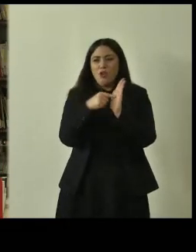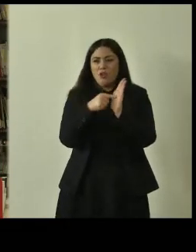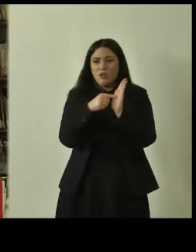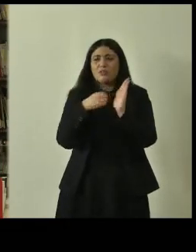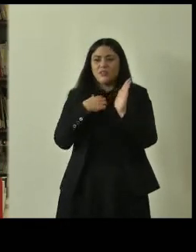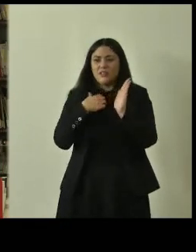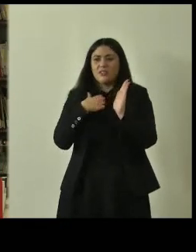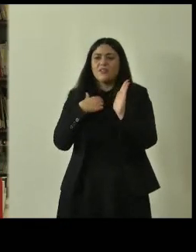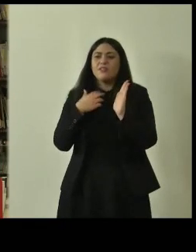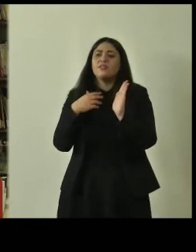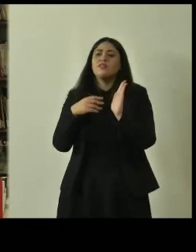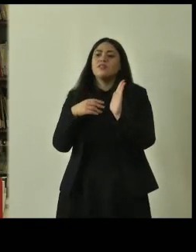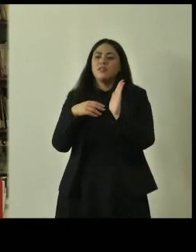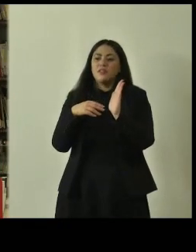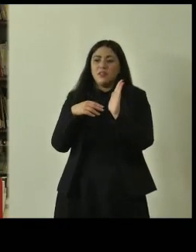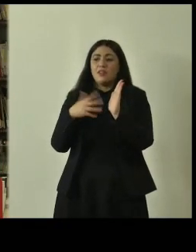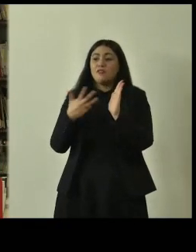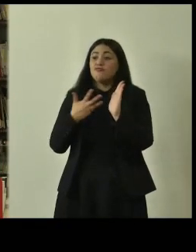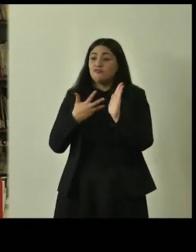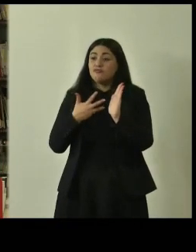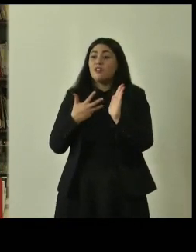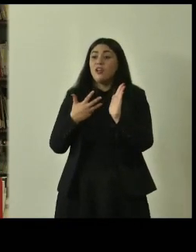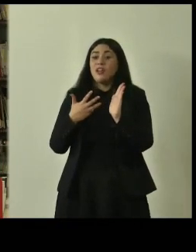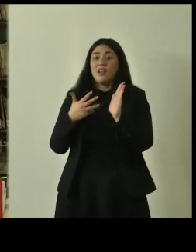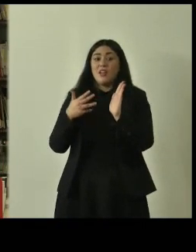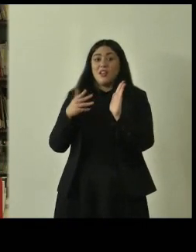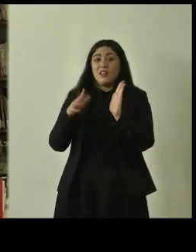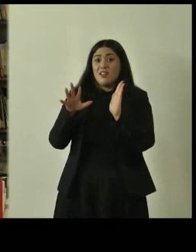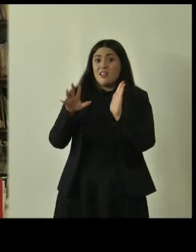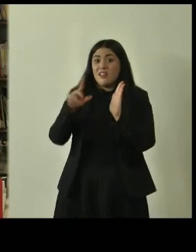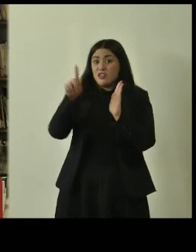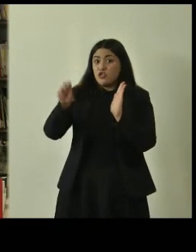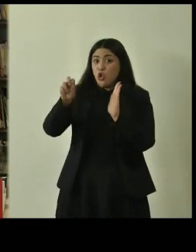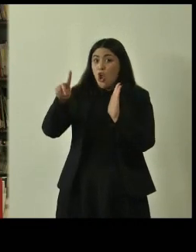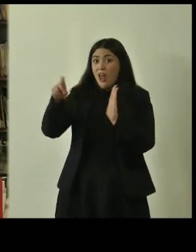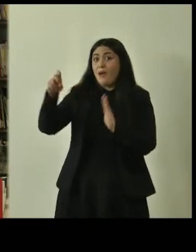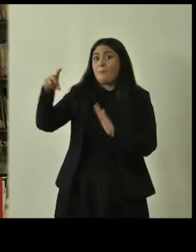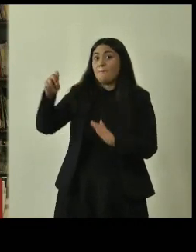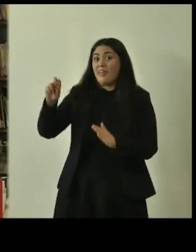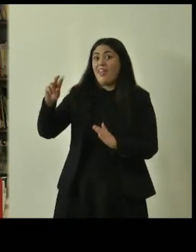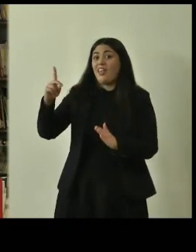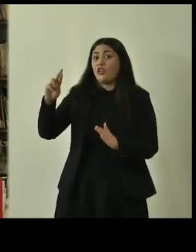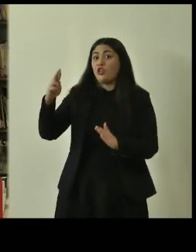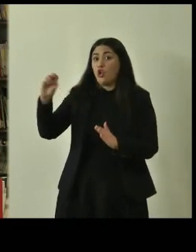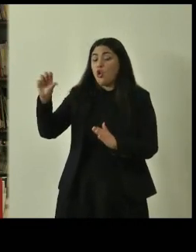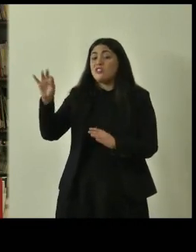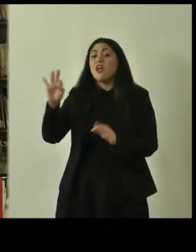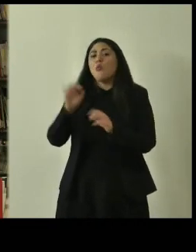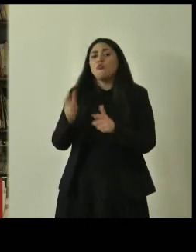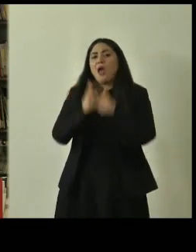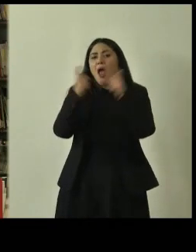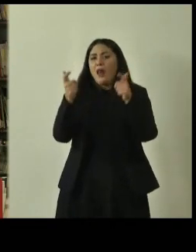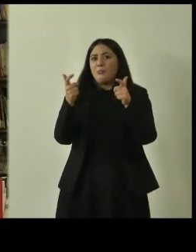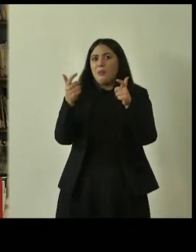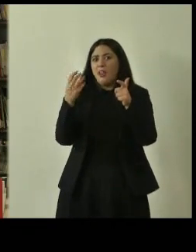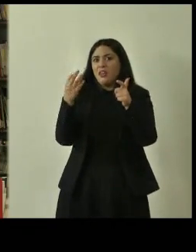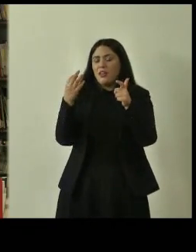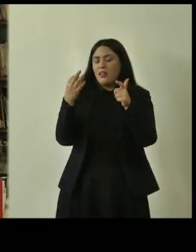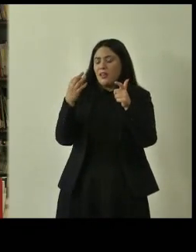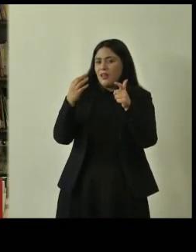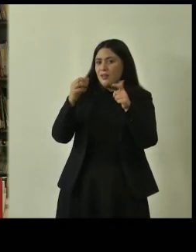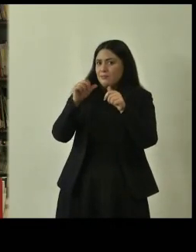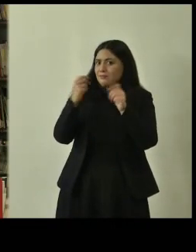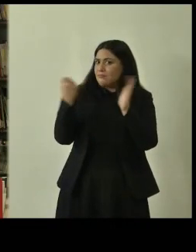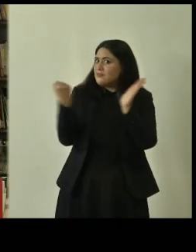di Carpinello abbiamo il filare di Tigli di Zola Predosa e altri esemplari che fanno capire